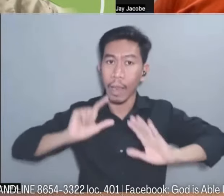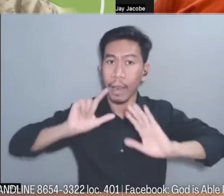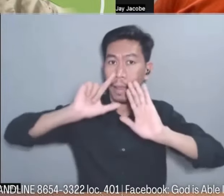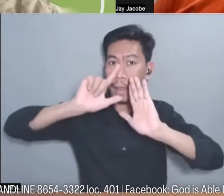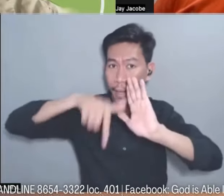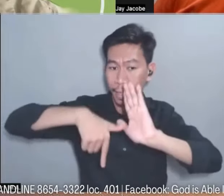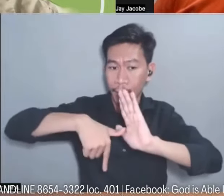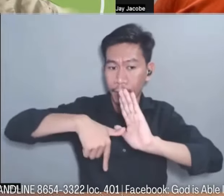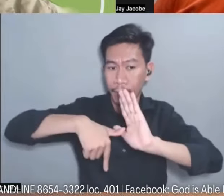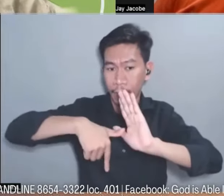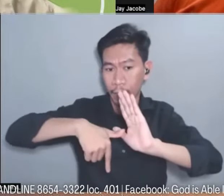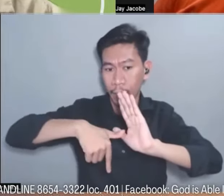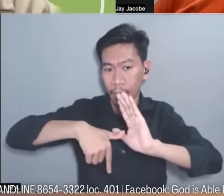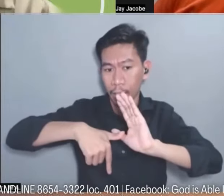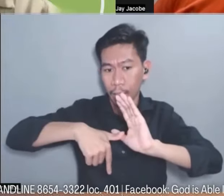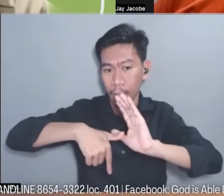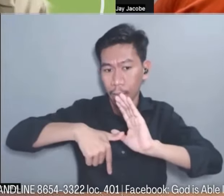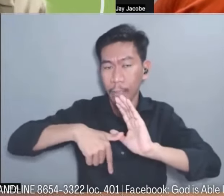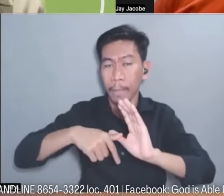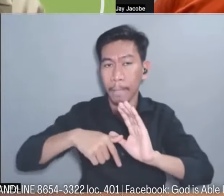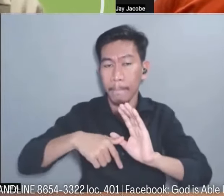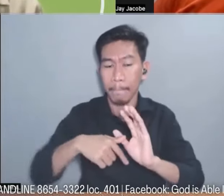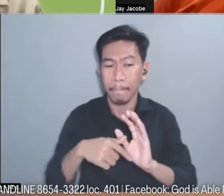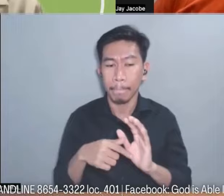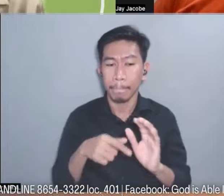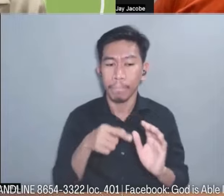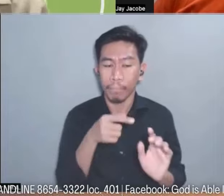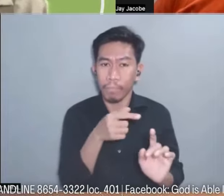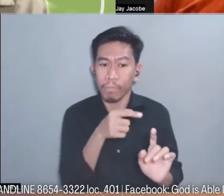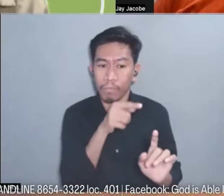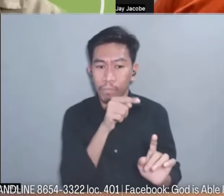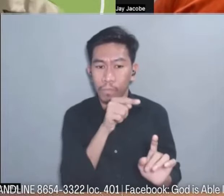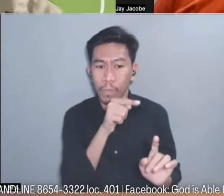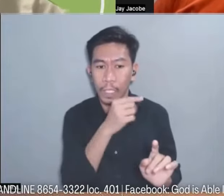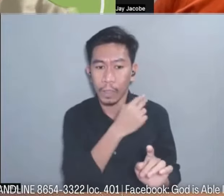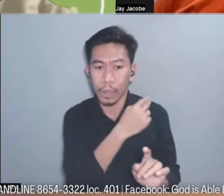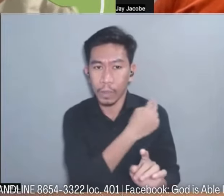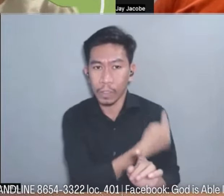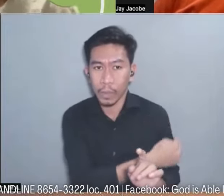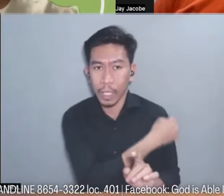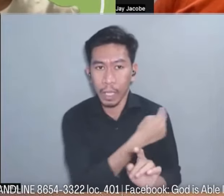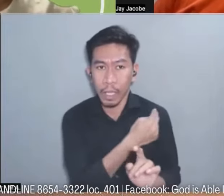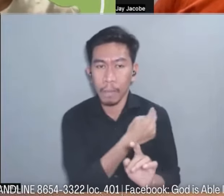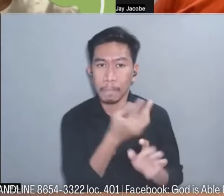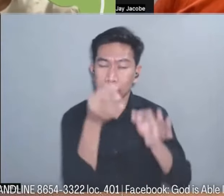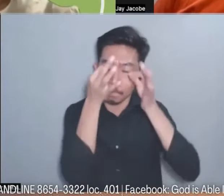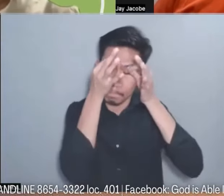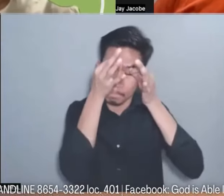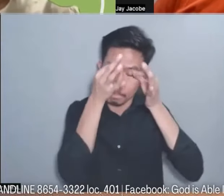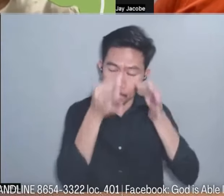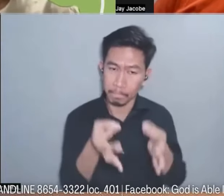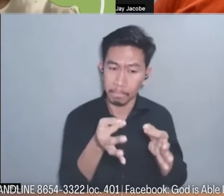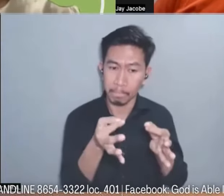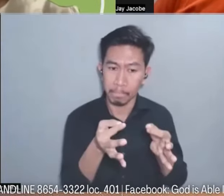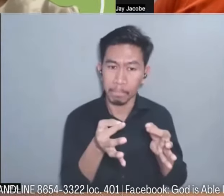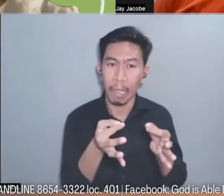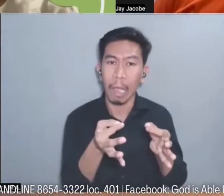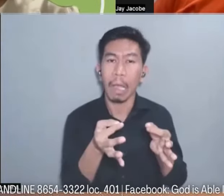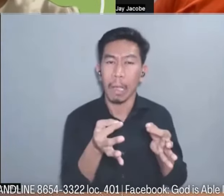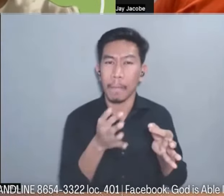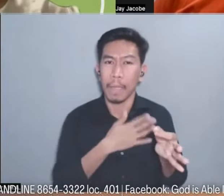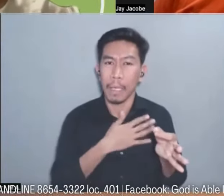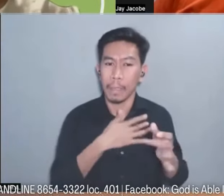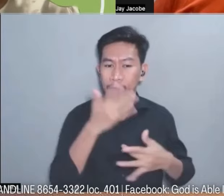po ay nag-ano po sila nag-decision po sila na ang sakit ko po ay